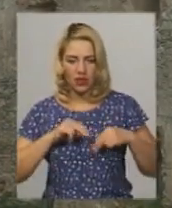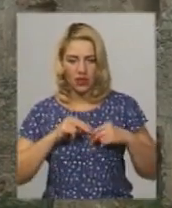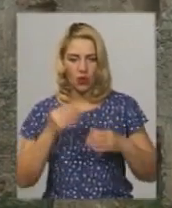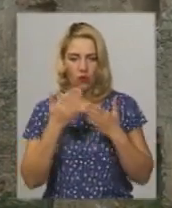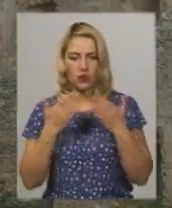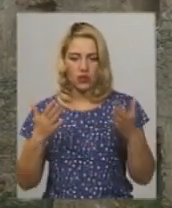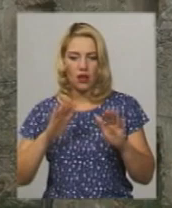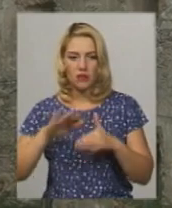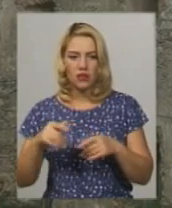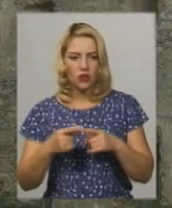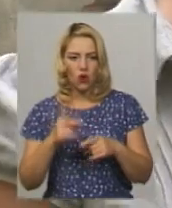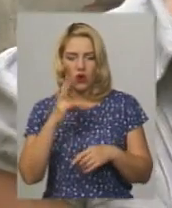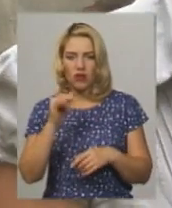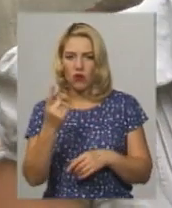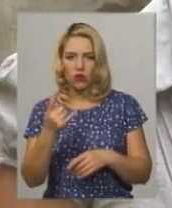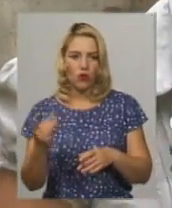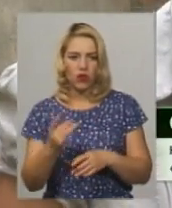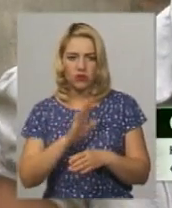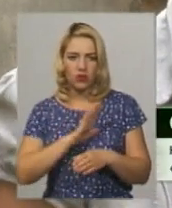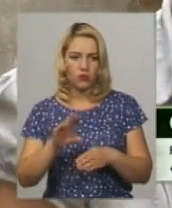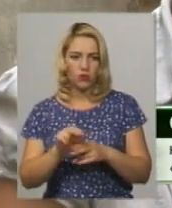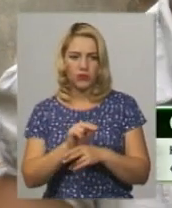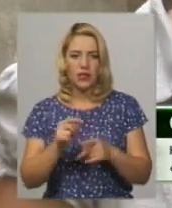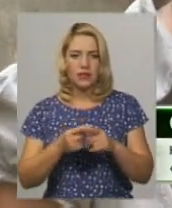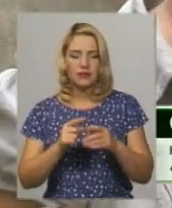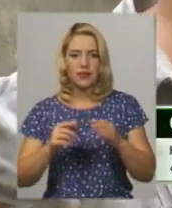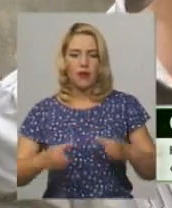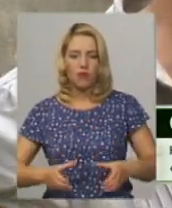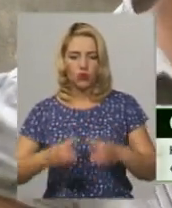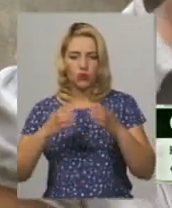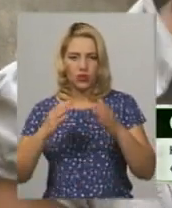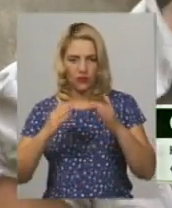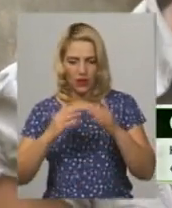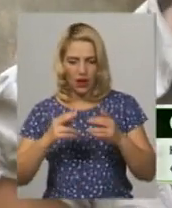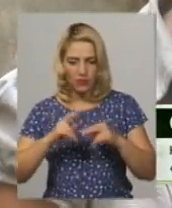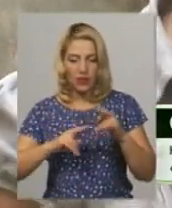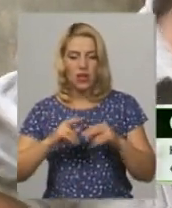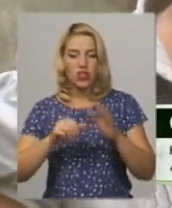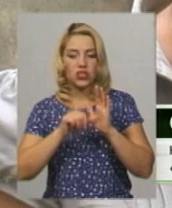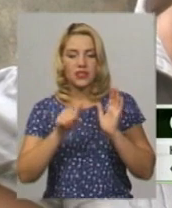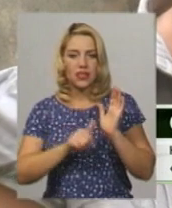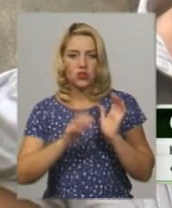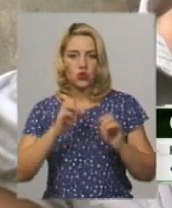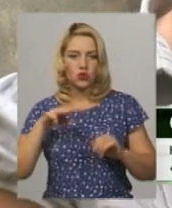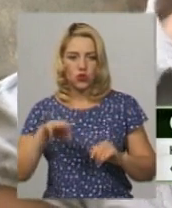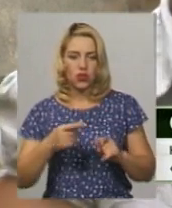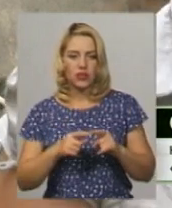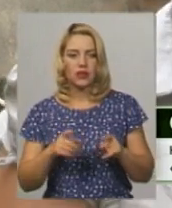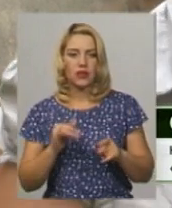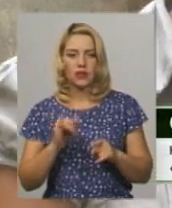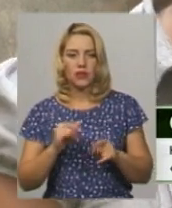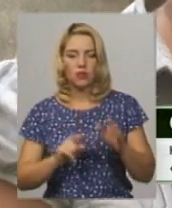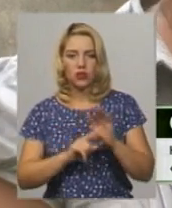не реставрувалася жодного разу. Це будівля 16 століття, яка будувалася одночасно з замком в 1561 році.